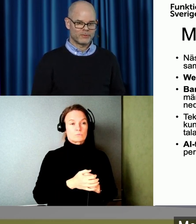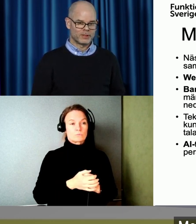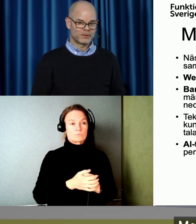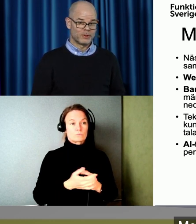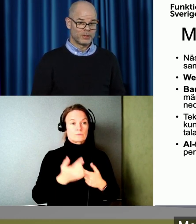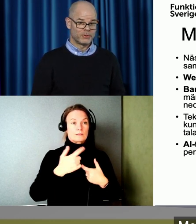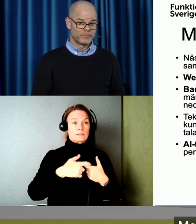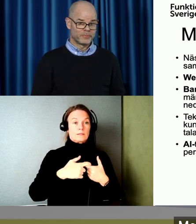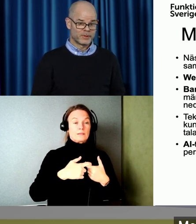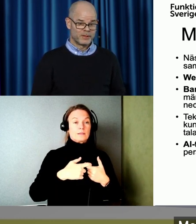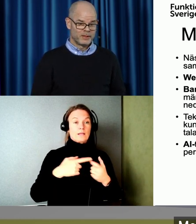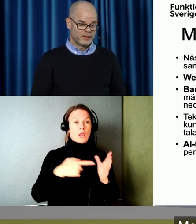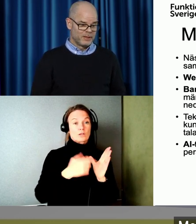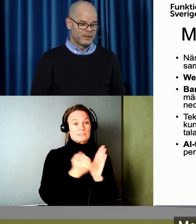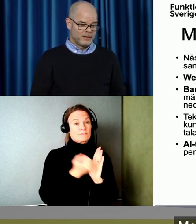den här lagstiftningen som kommer nu.